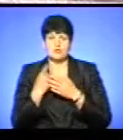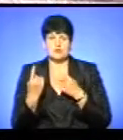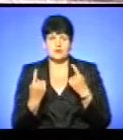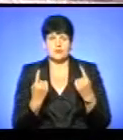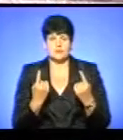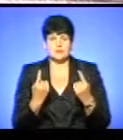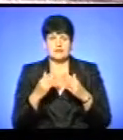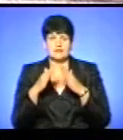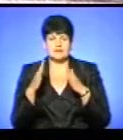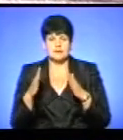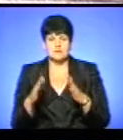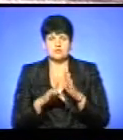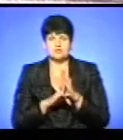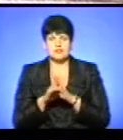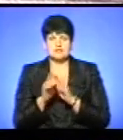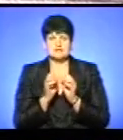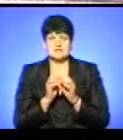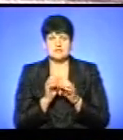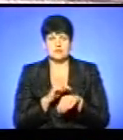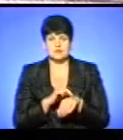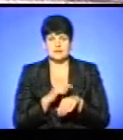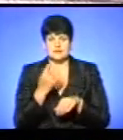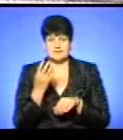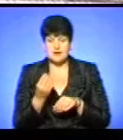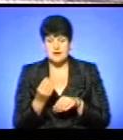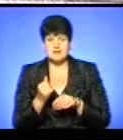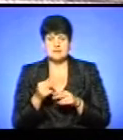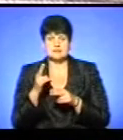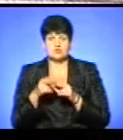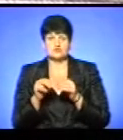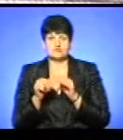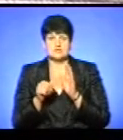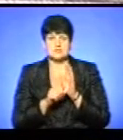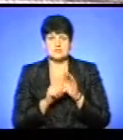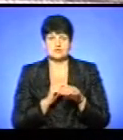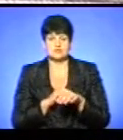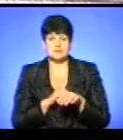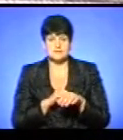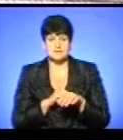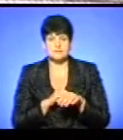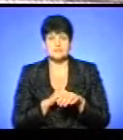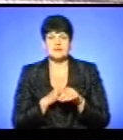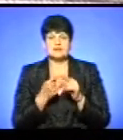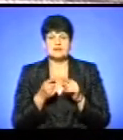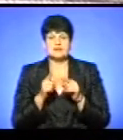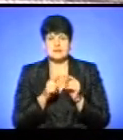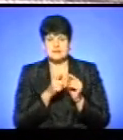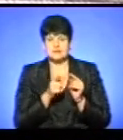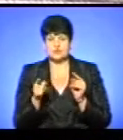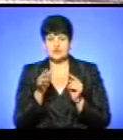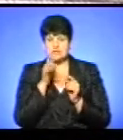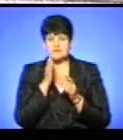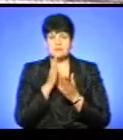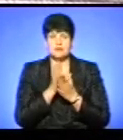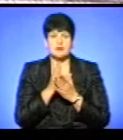Сам табір триває, розпочинається о 10-й годині дня і завершується о 16-й пополудні. Відповідно, за той час ми маємо